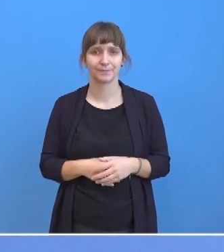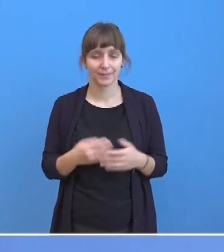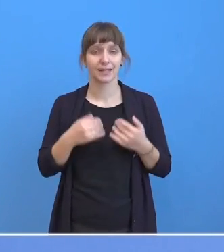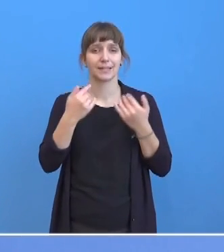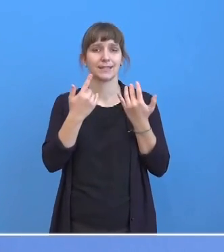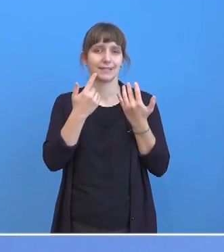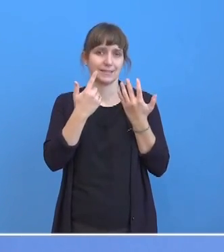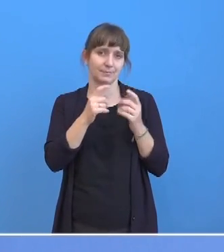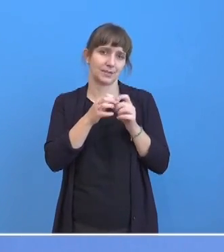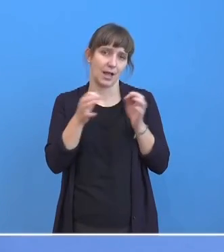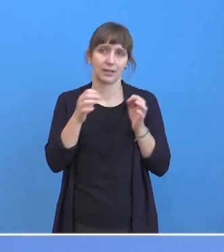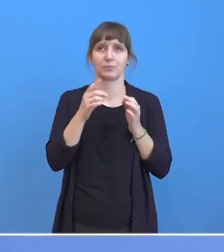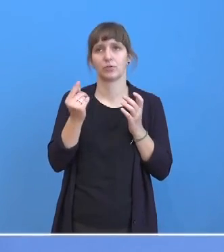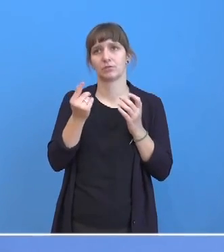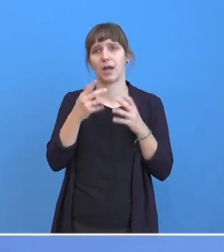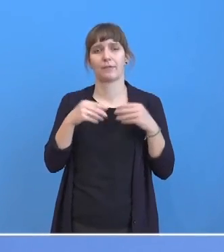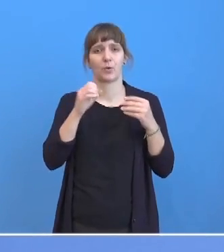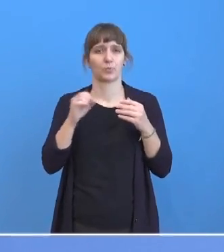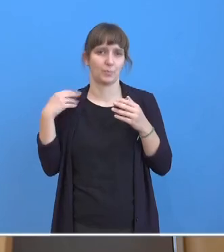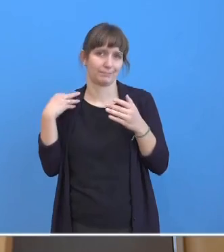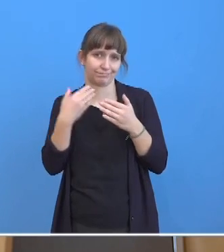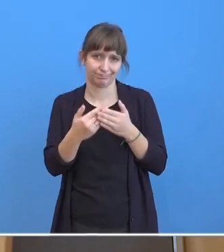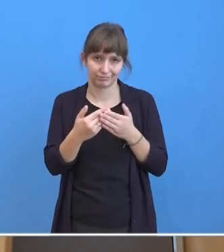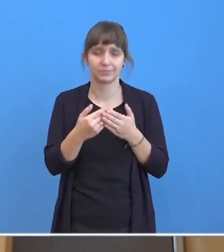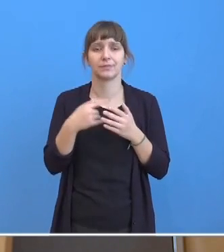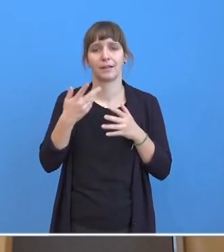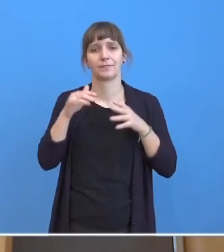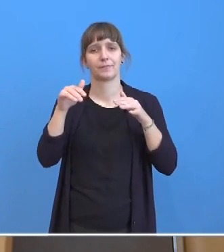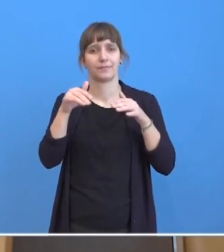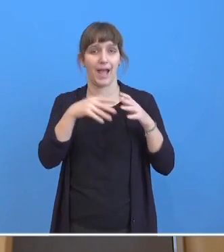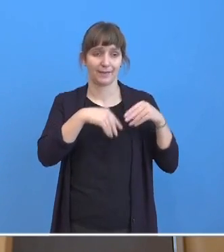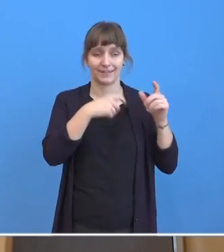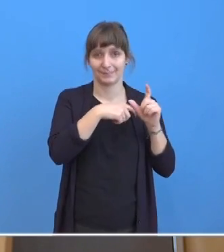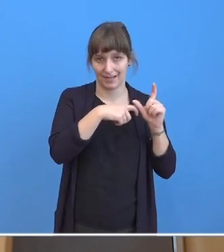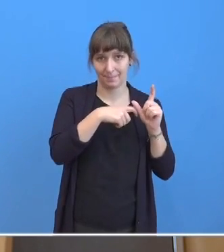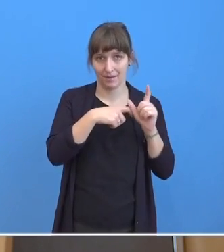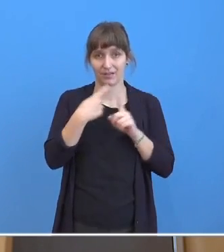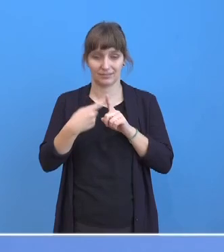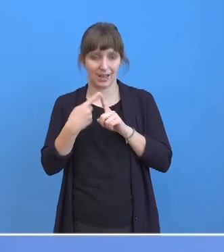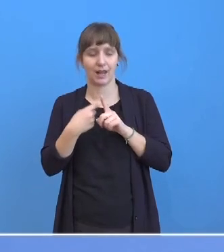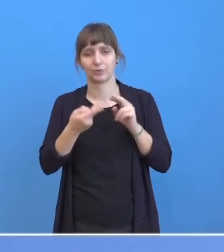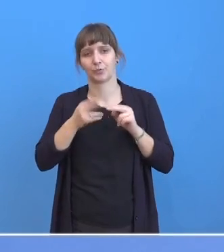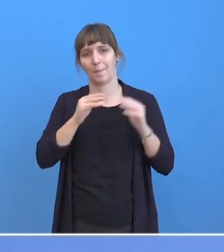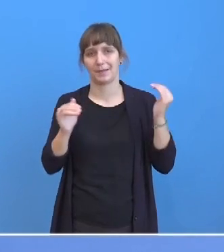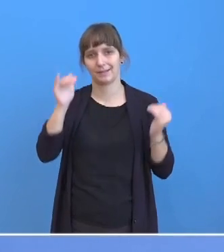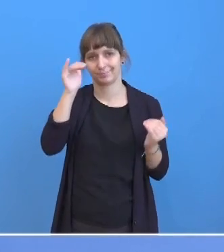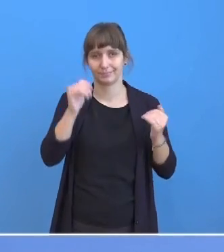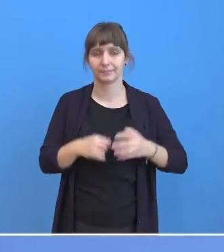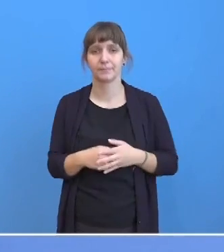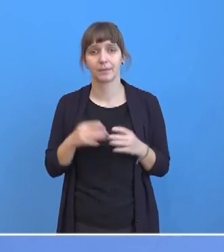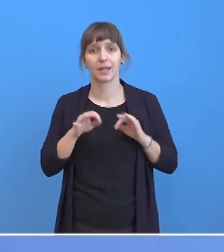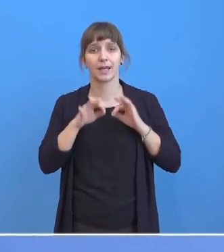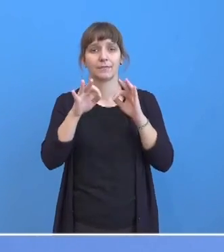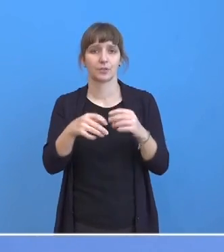Tagen, also seit Anfang Oktober, sind etwa doppelt so viele Fälle übermittelt worden wie noch Anfang September. Und das Infektionsgeschehen nimmt